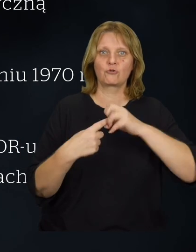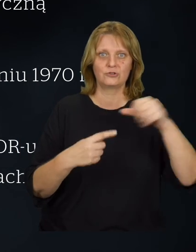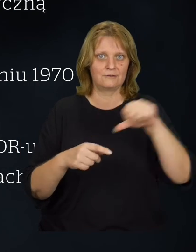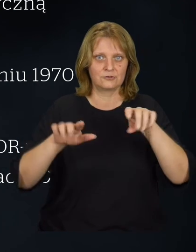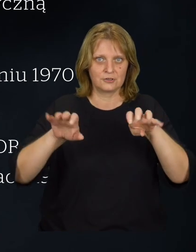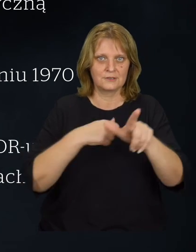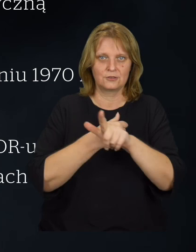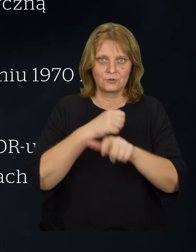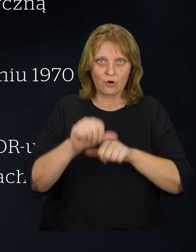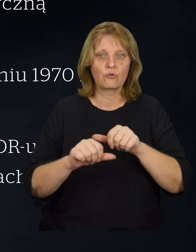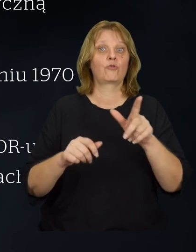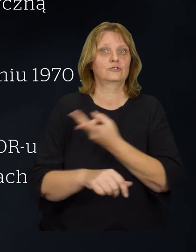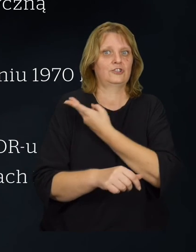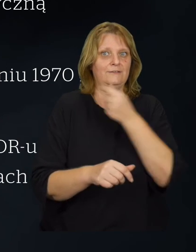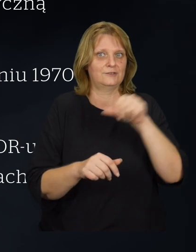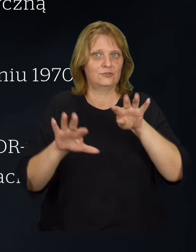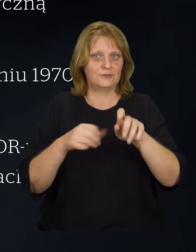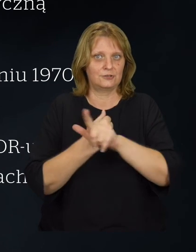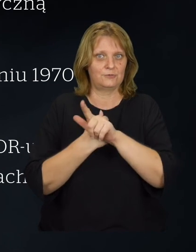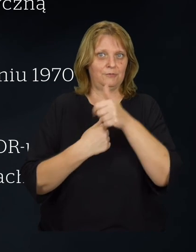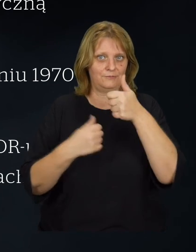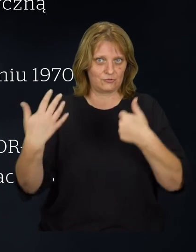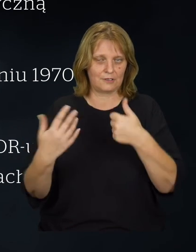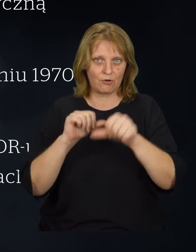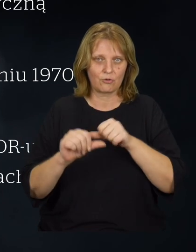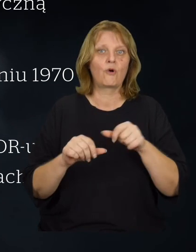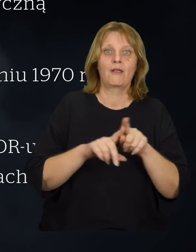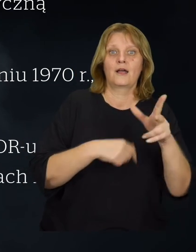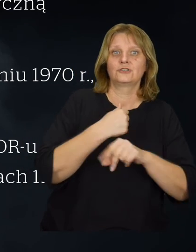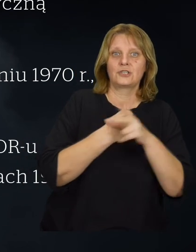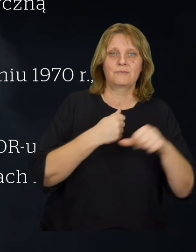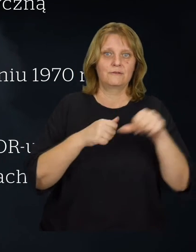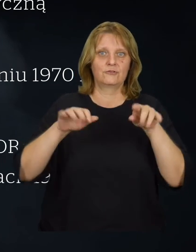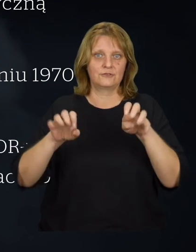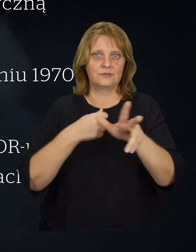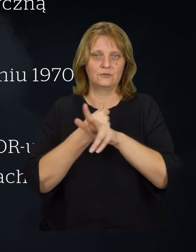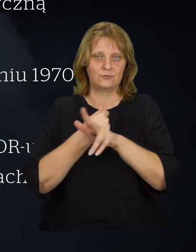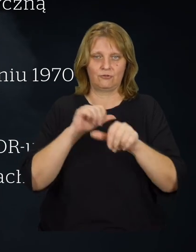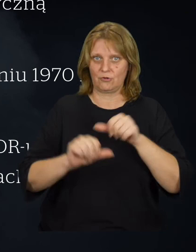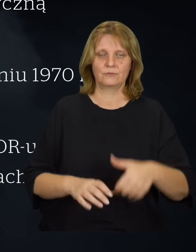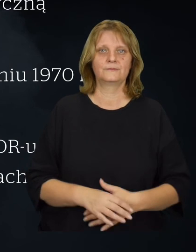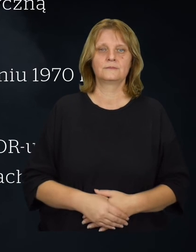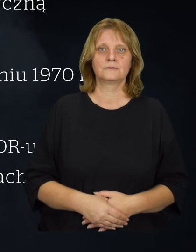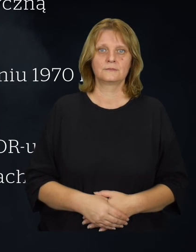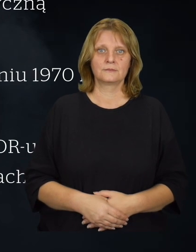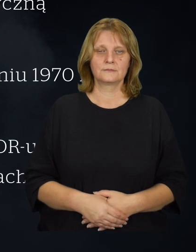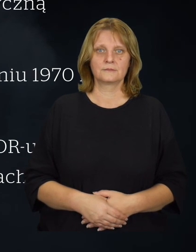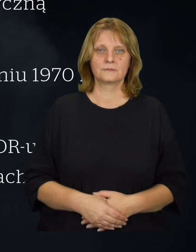1970, czerwcu 1976 i sierpniu 1980 roku.